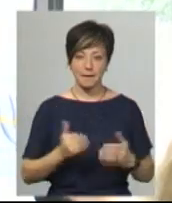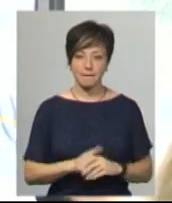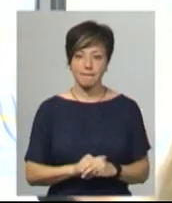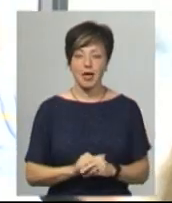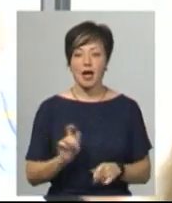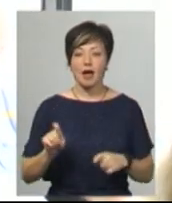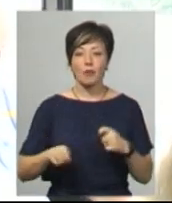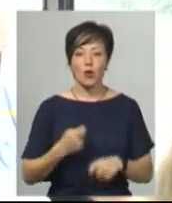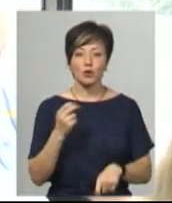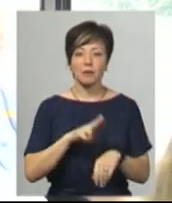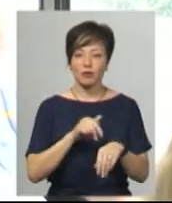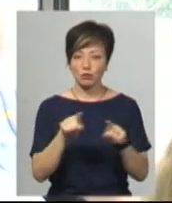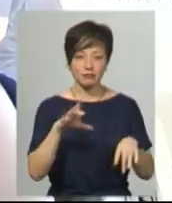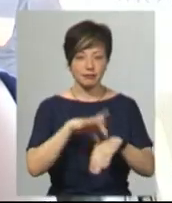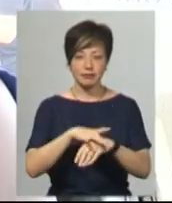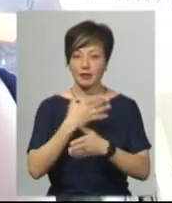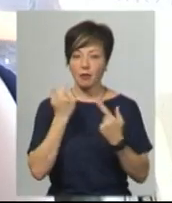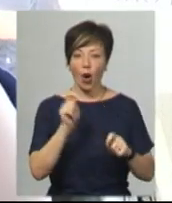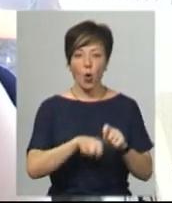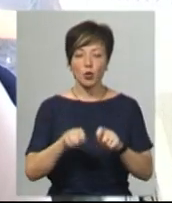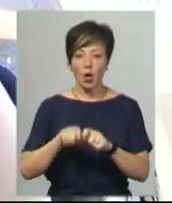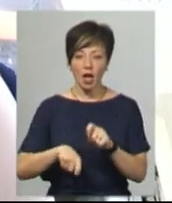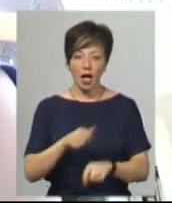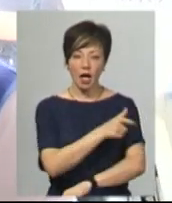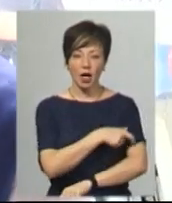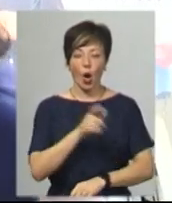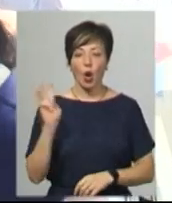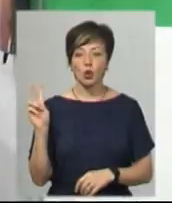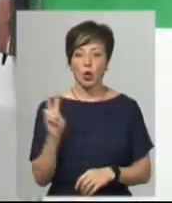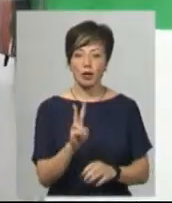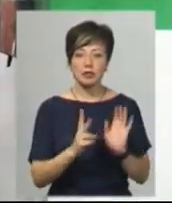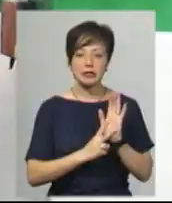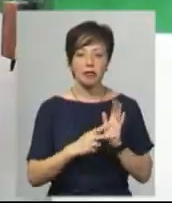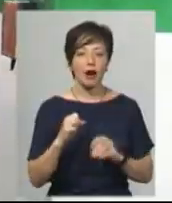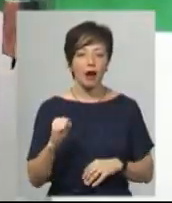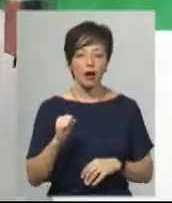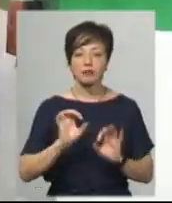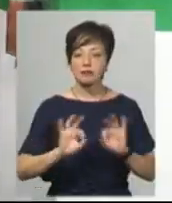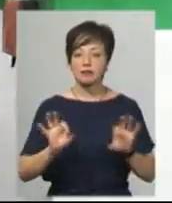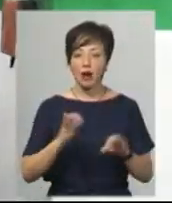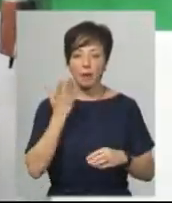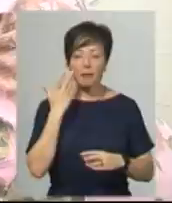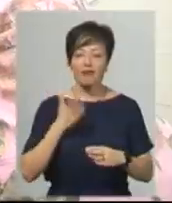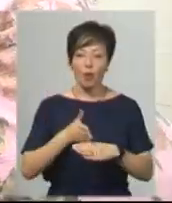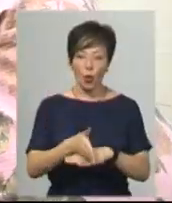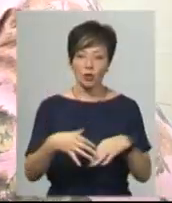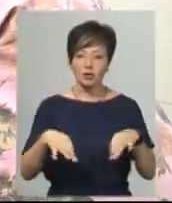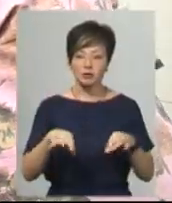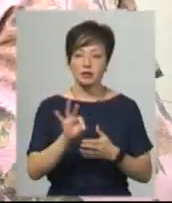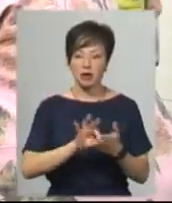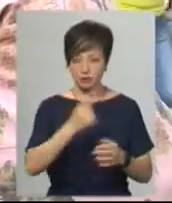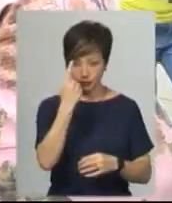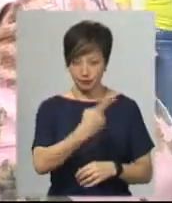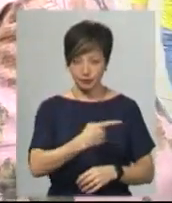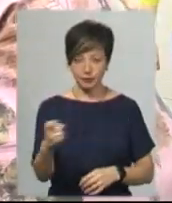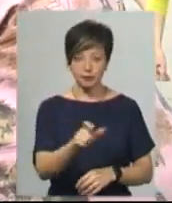Порушників правоохоронці тут не виявили. Контролер тролейбусу, чи слідує за маршрутом 7А Оксана Петелько каже, при вході до транспорту одразу нагадує